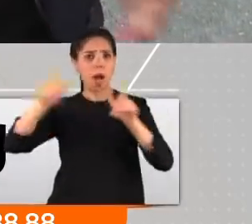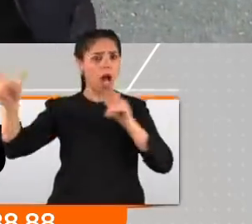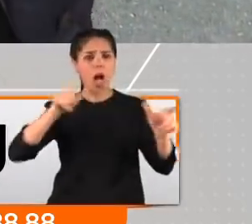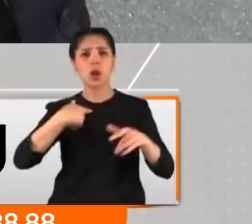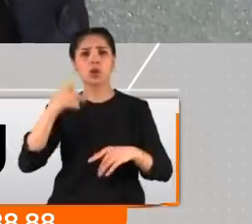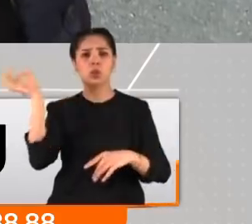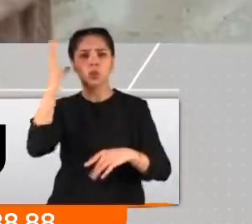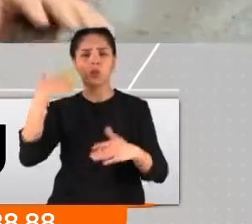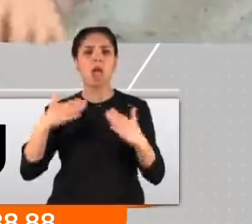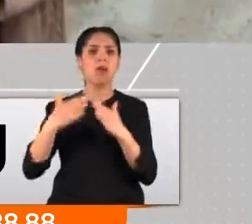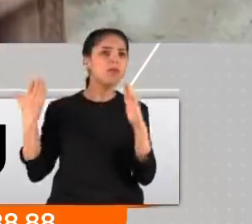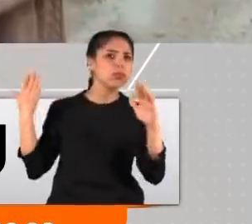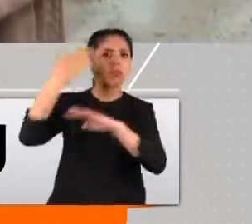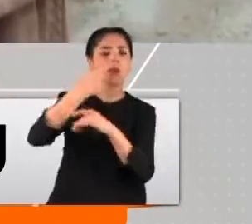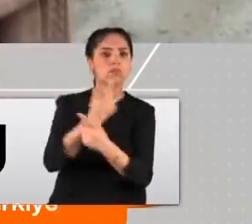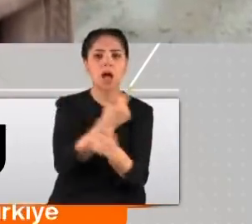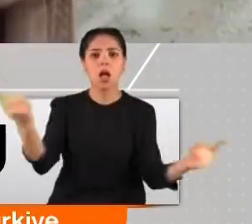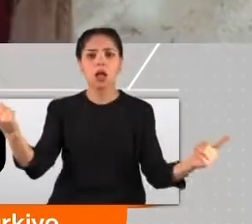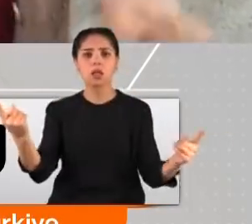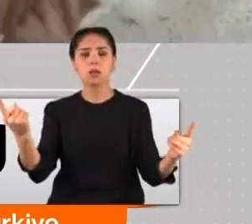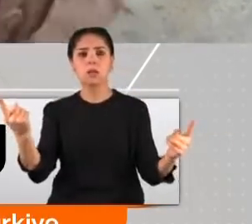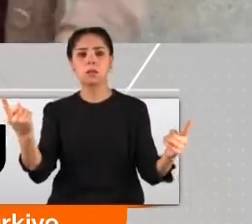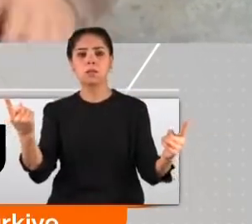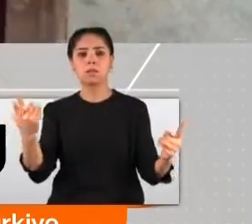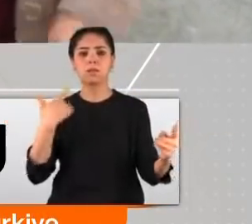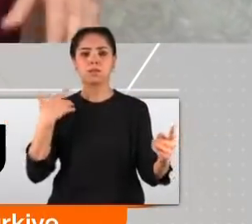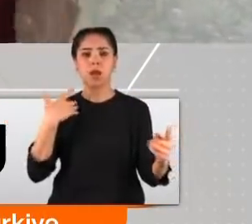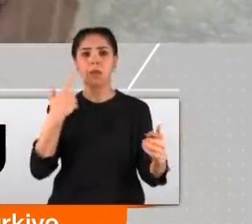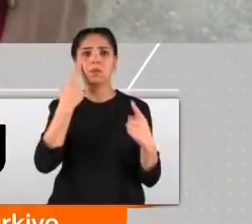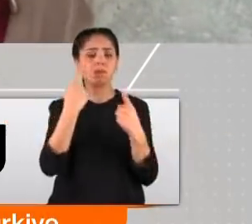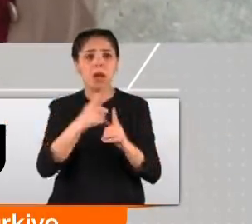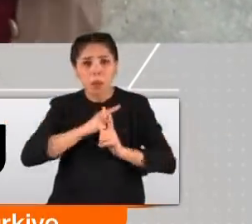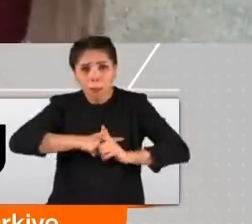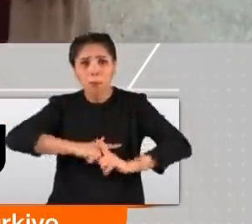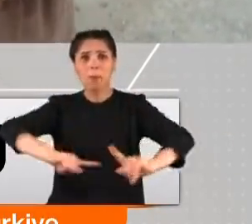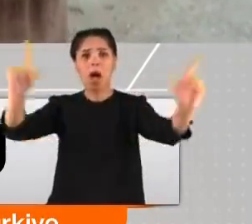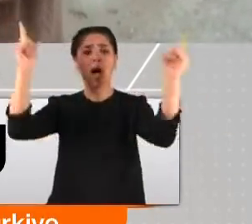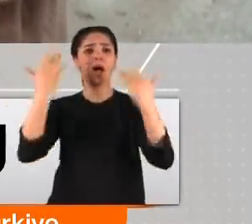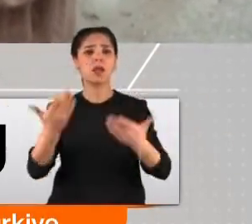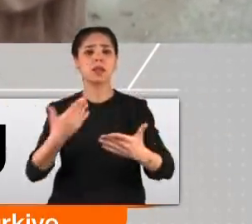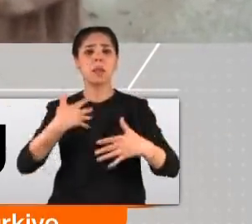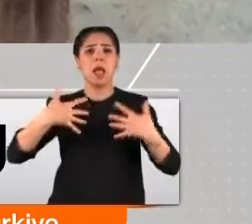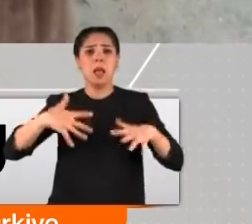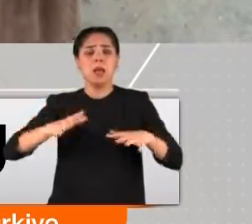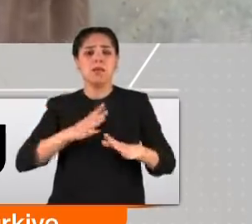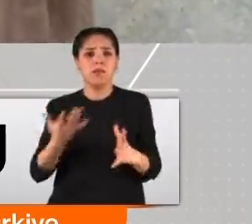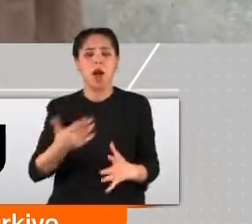ses duyduk. Evden fırladık. Yerinden fırladım çıktım ben. Yanlarıma yurdum. Bir bağırdım. Elime titredi.